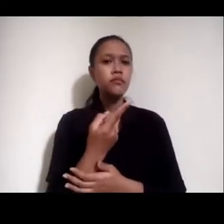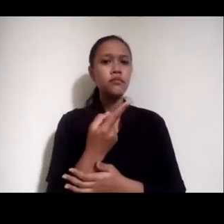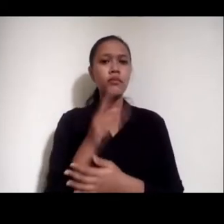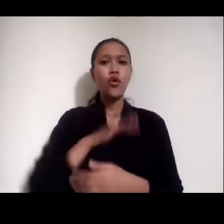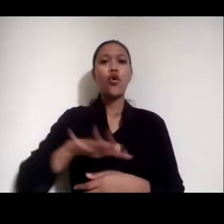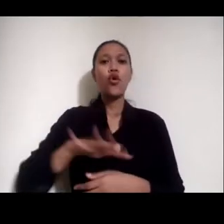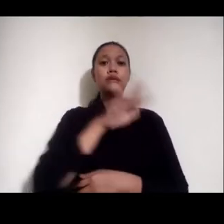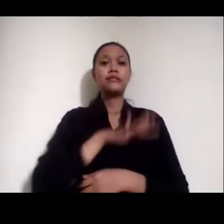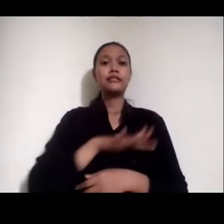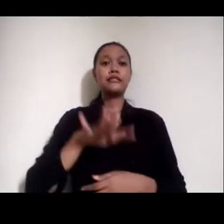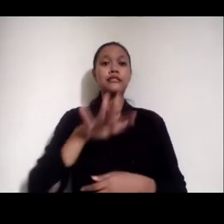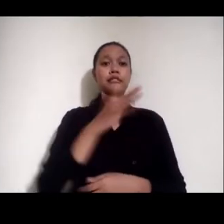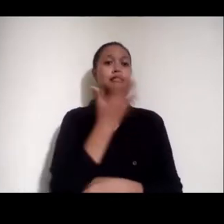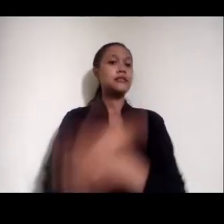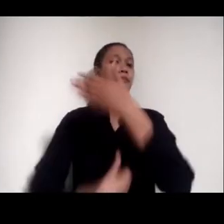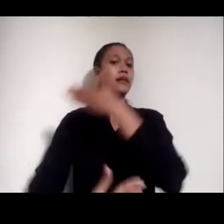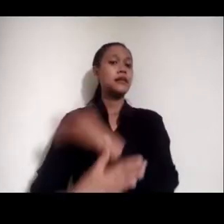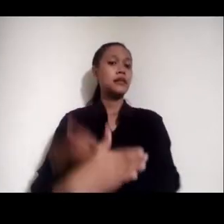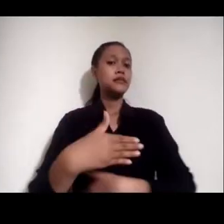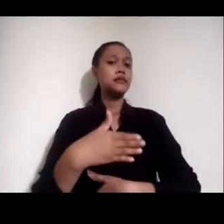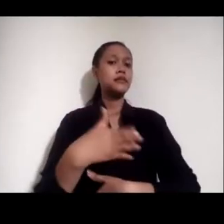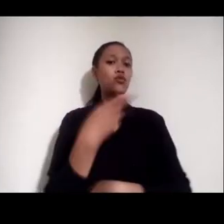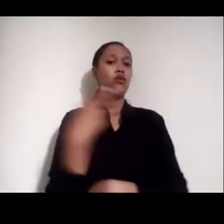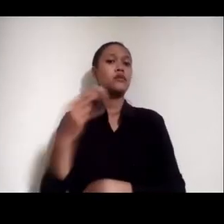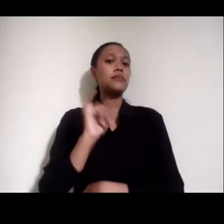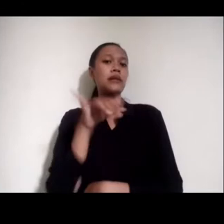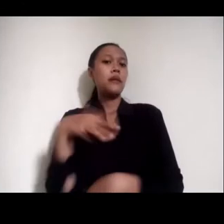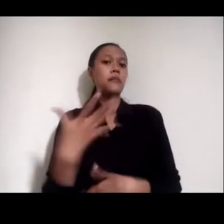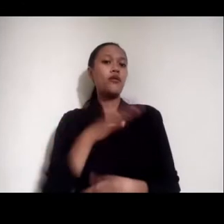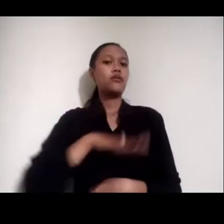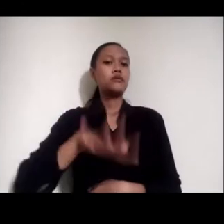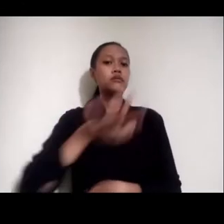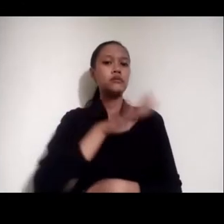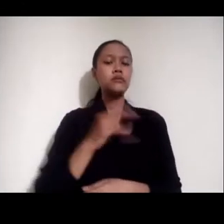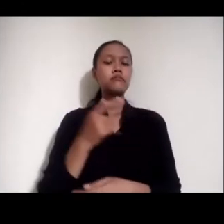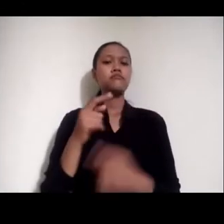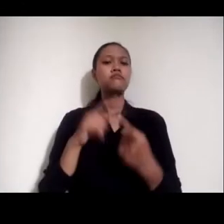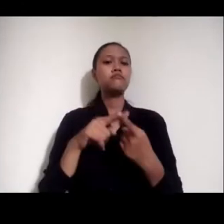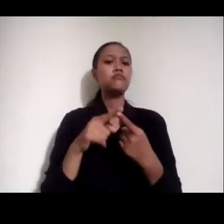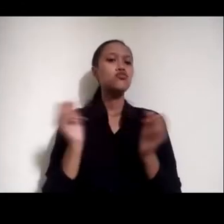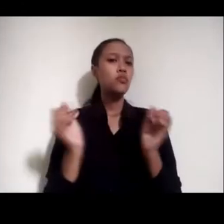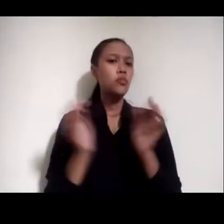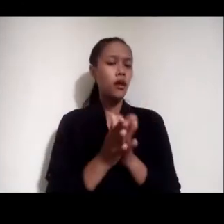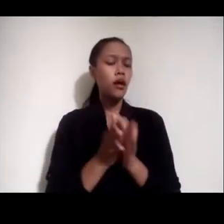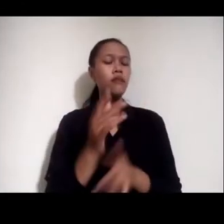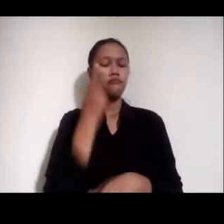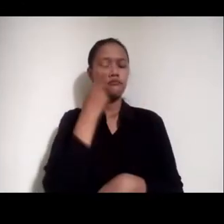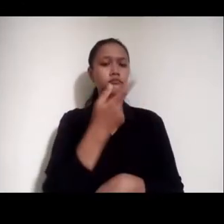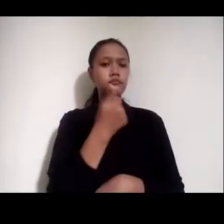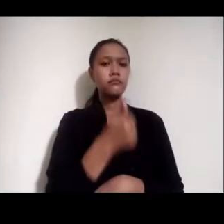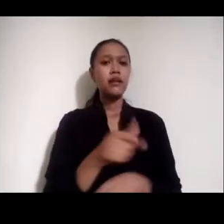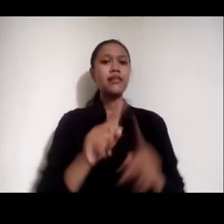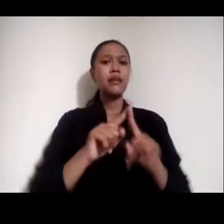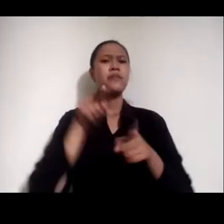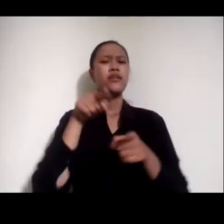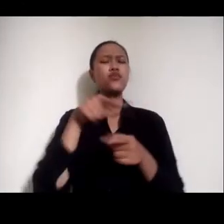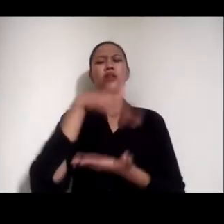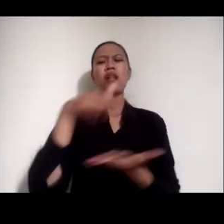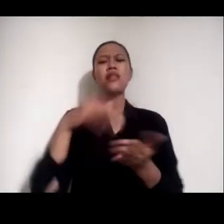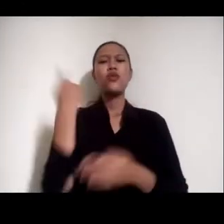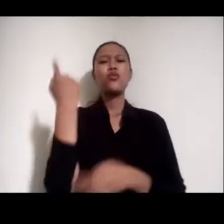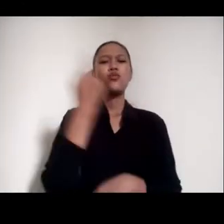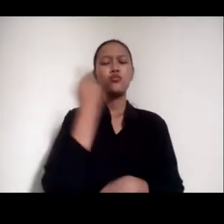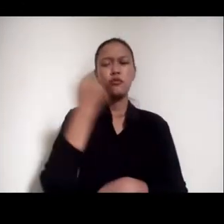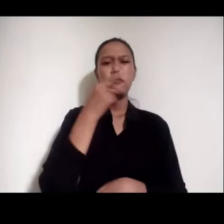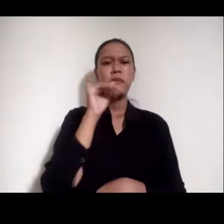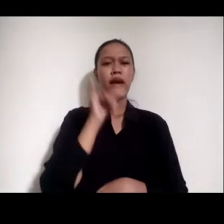Disabilitas di Indonesia Begitu Dari jumlah Tapi ini memang Data yang sangat umum Yang sebenarnya